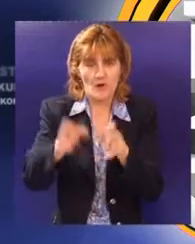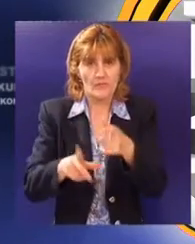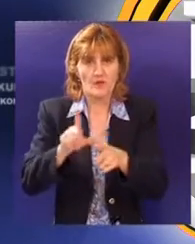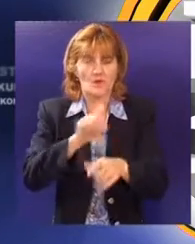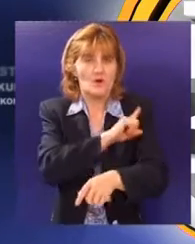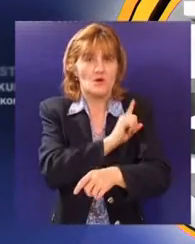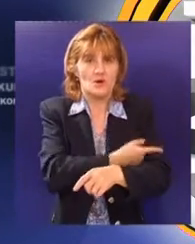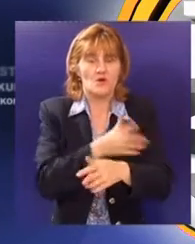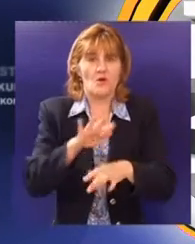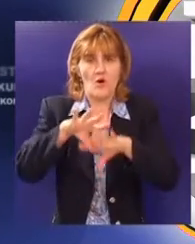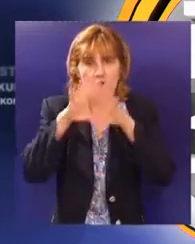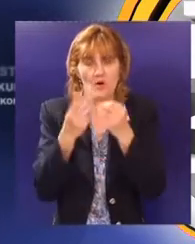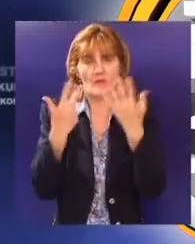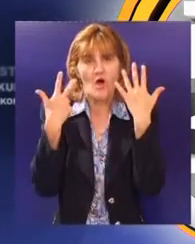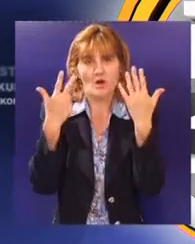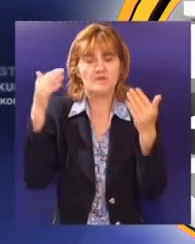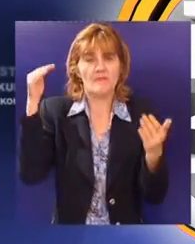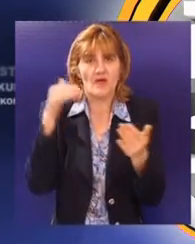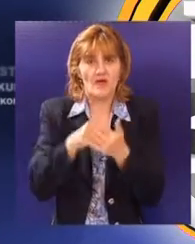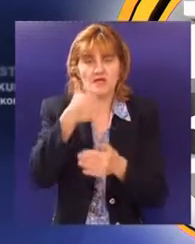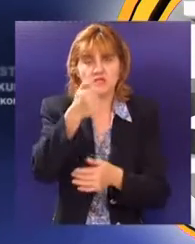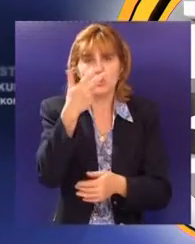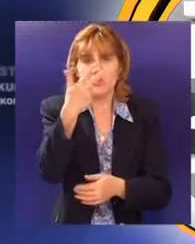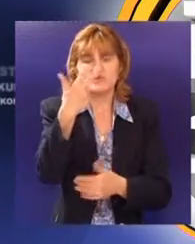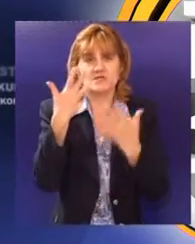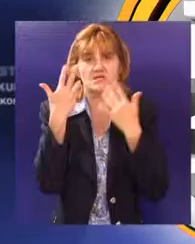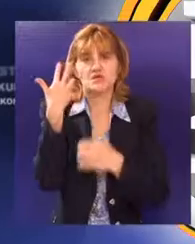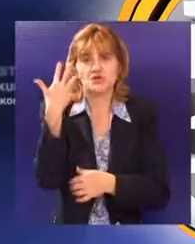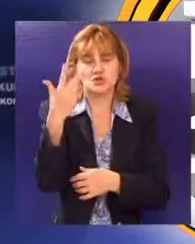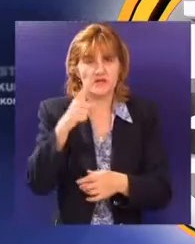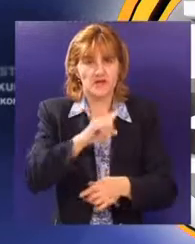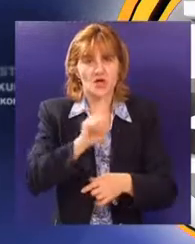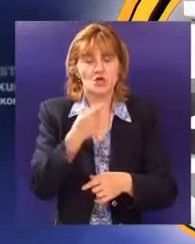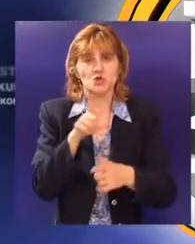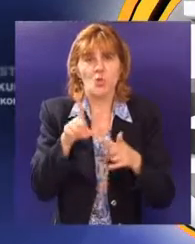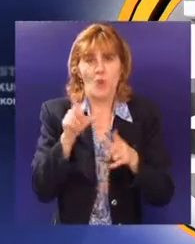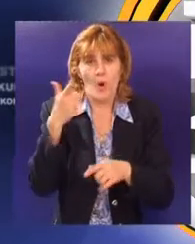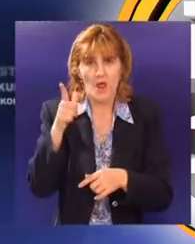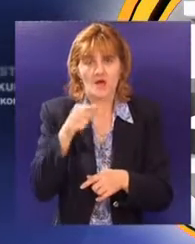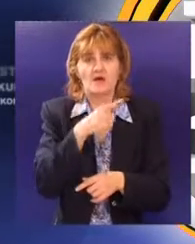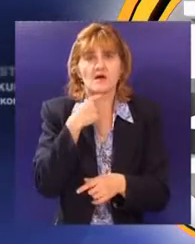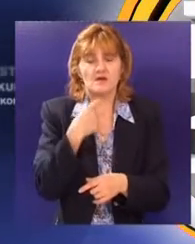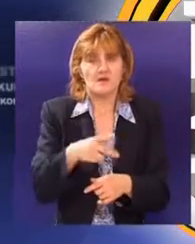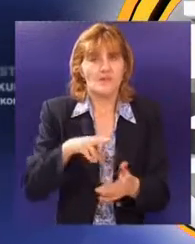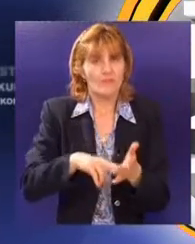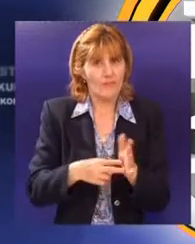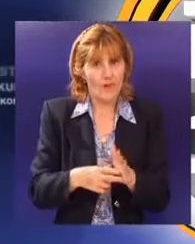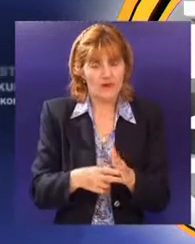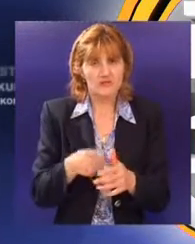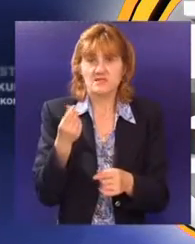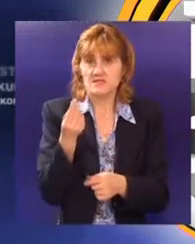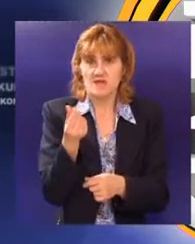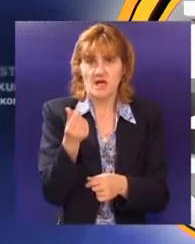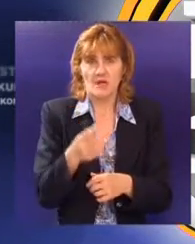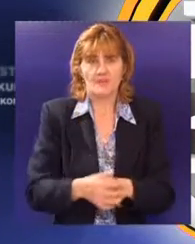ukupnom iznosu od 8.134,2 teradžula. Osnovno pitanje za privrednike kada pogledaju ove planove jesu